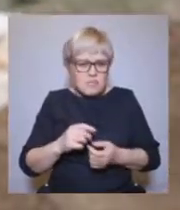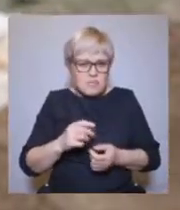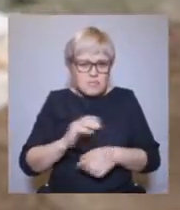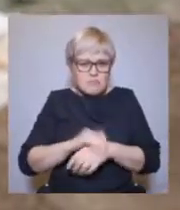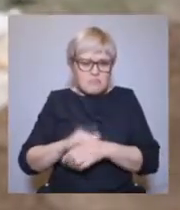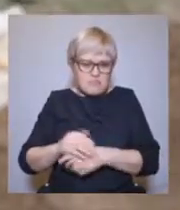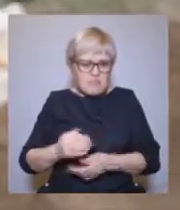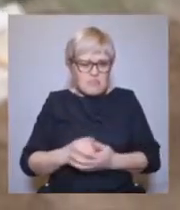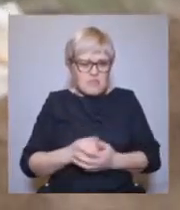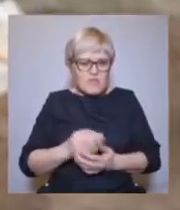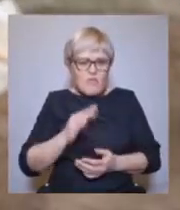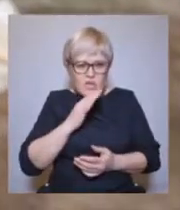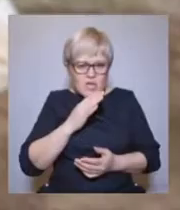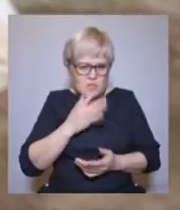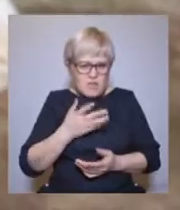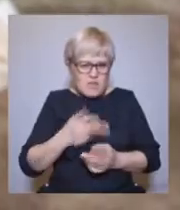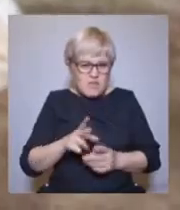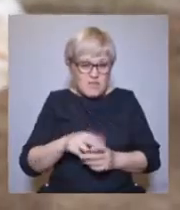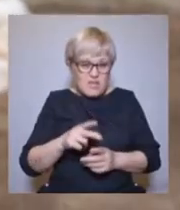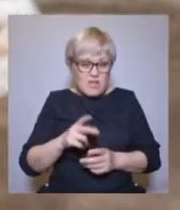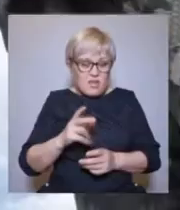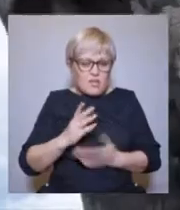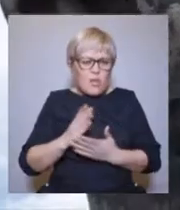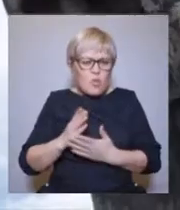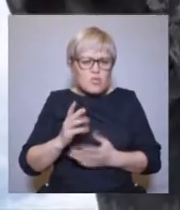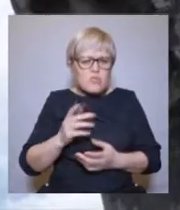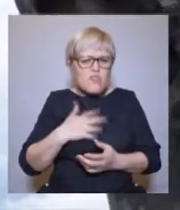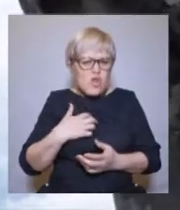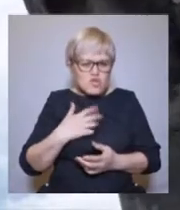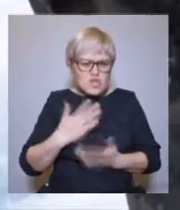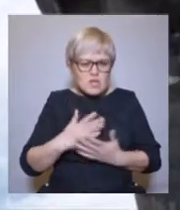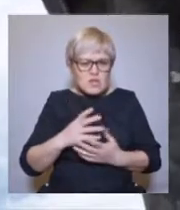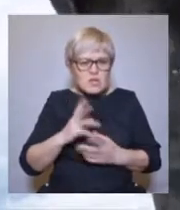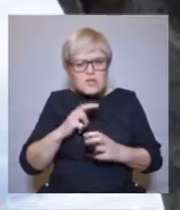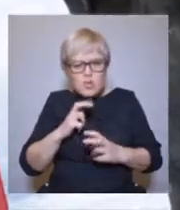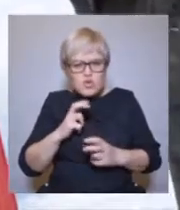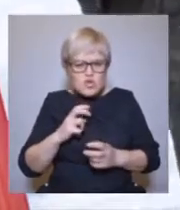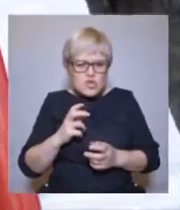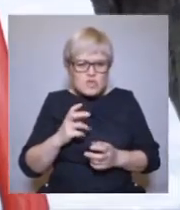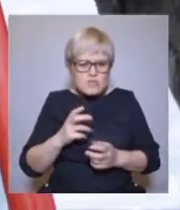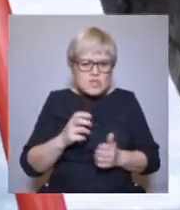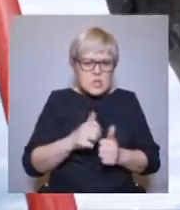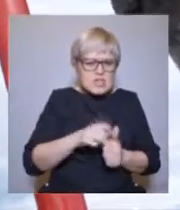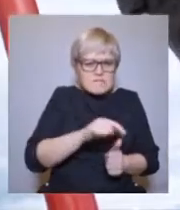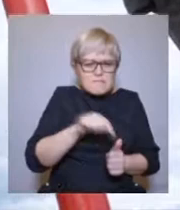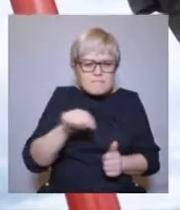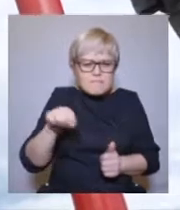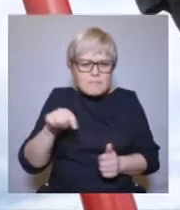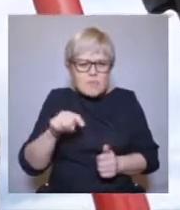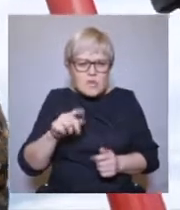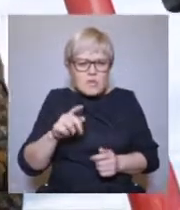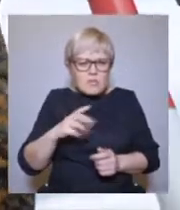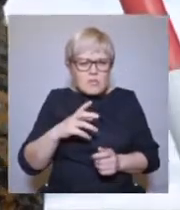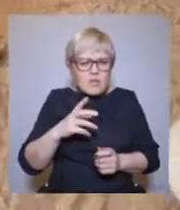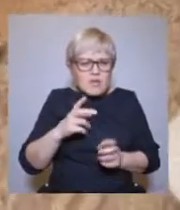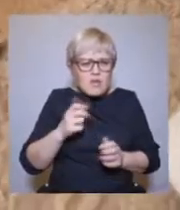Когда археологические предметы не мы? Есть ли они вырваны из контекста культурного слоя?